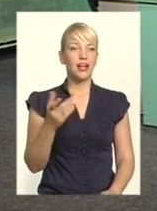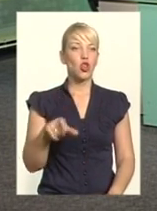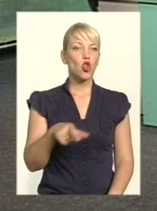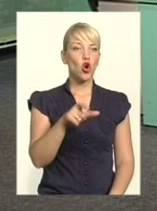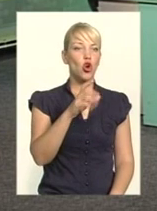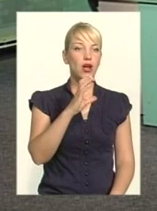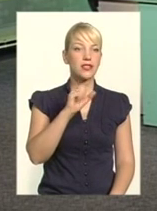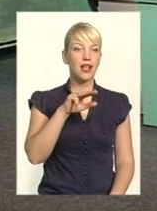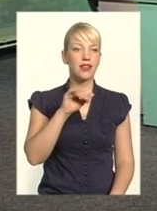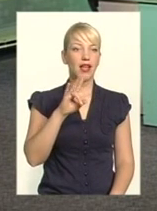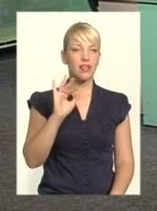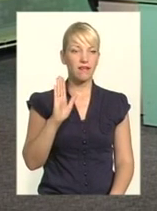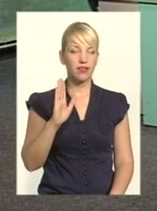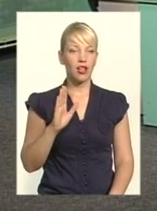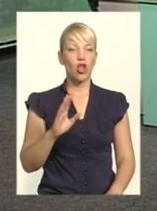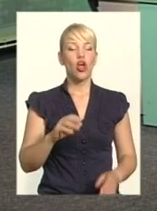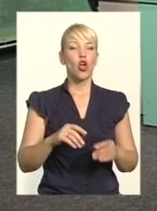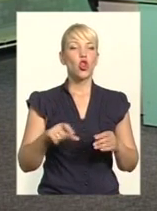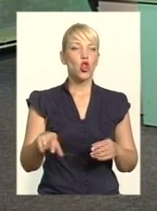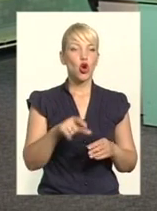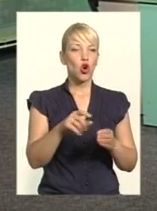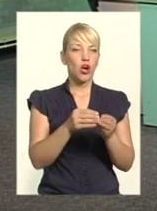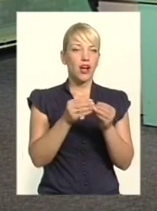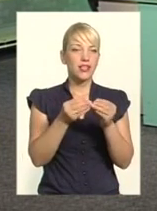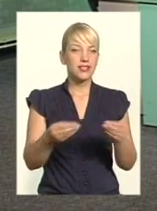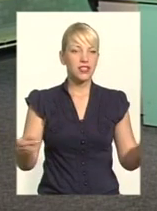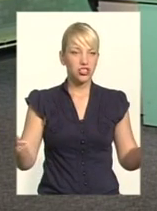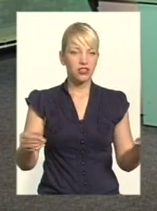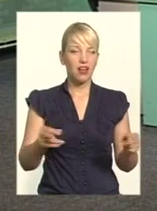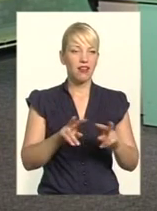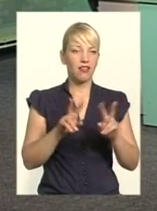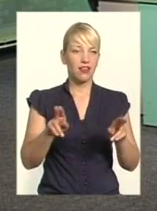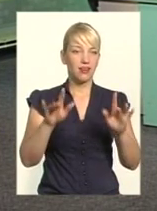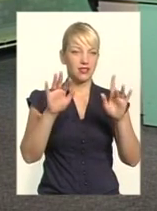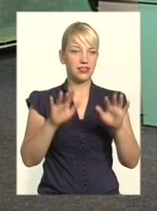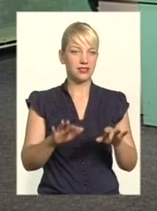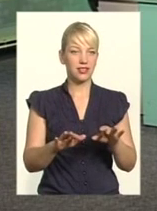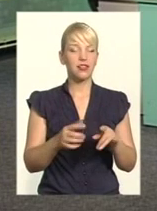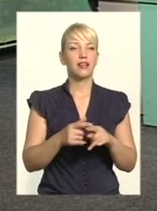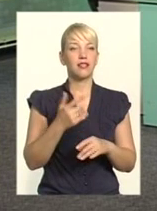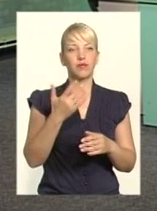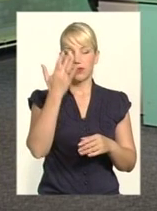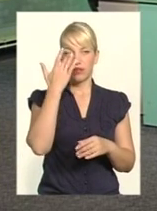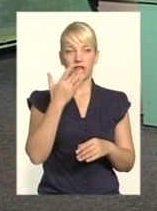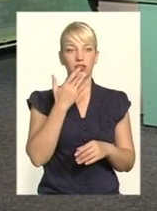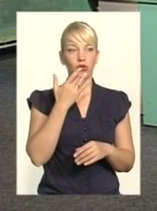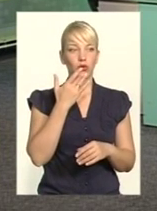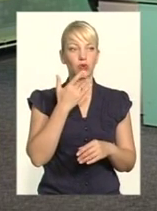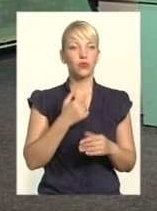дорога зійшла разом зі снігом. Буквально на наступний, ну, зробили влітку, до